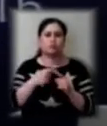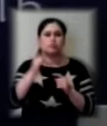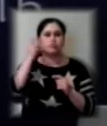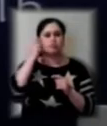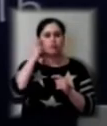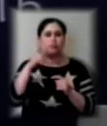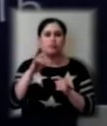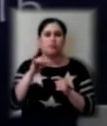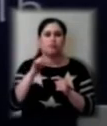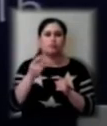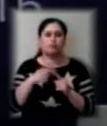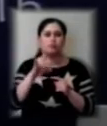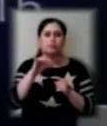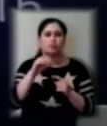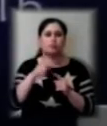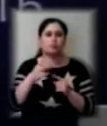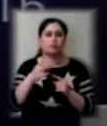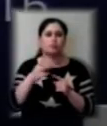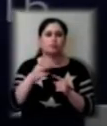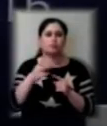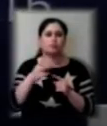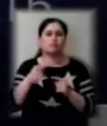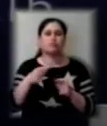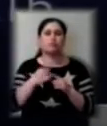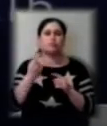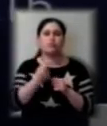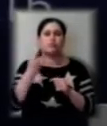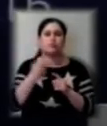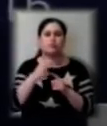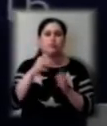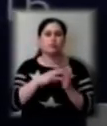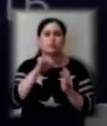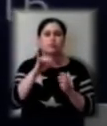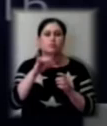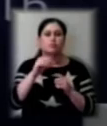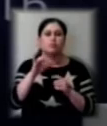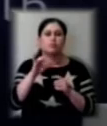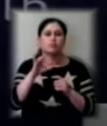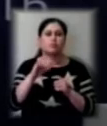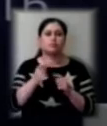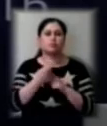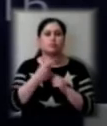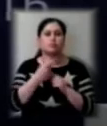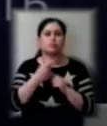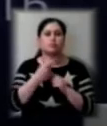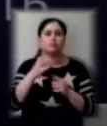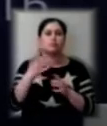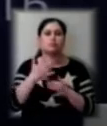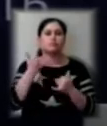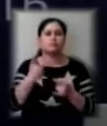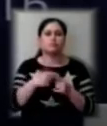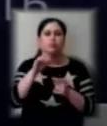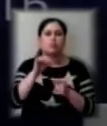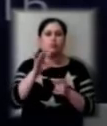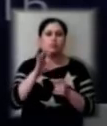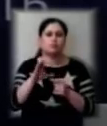Результати негативні. Зараз в області 8 підозр на захворювання коронавірусної інфекції пацієнтам, які знаходяться в боксах в